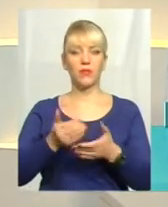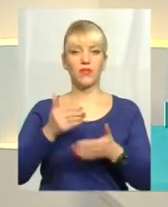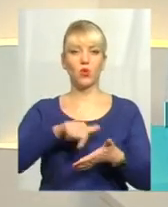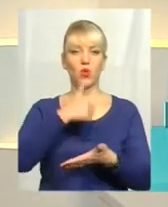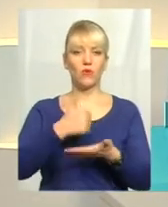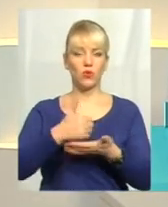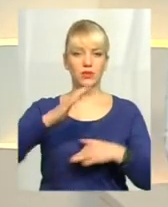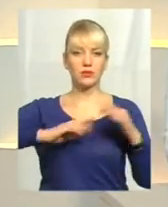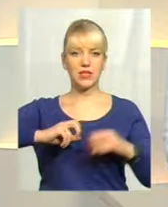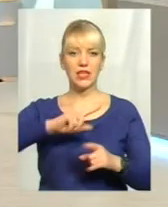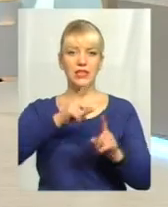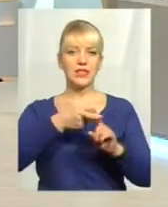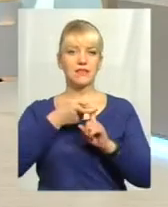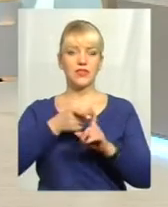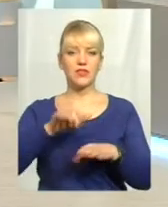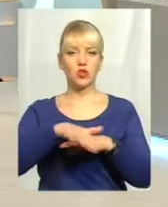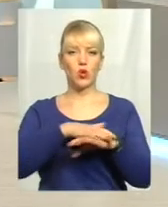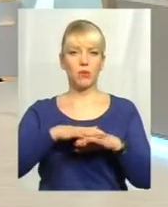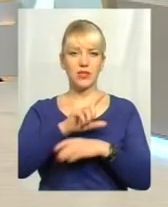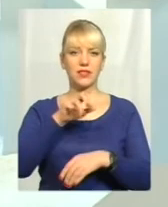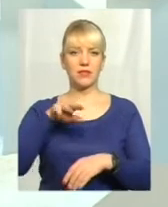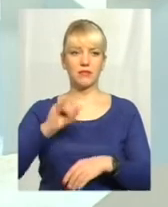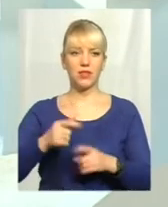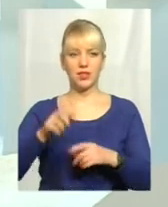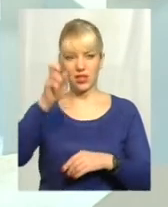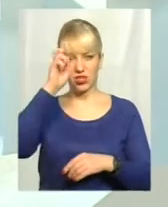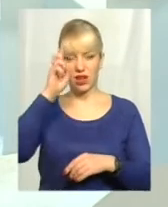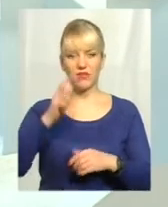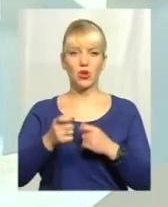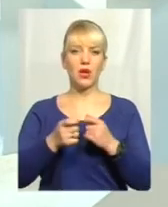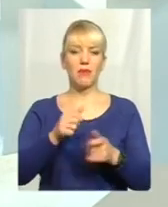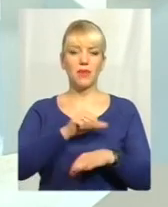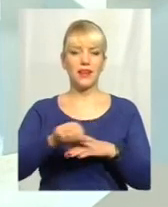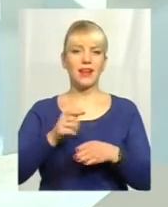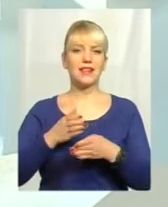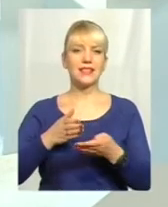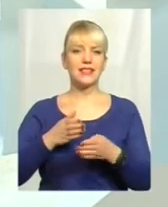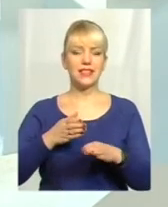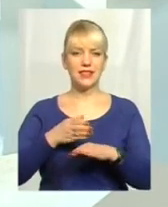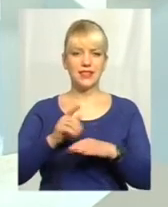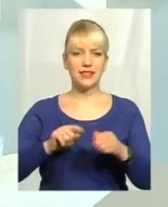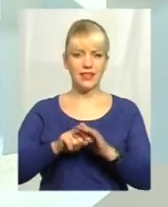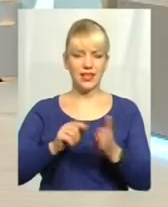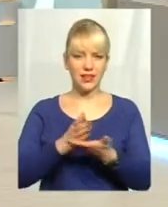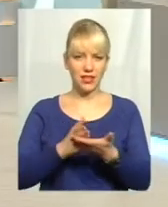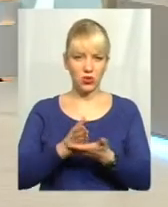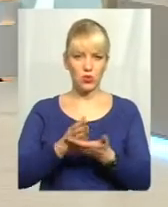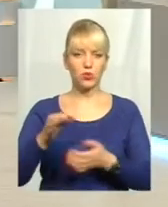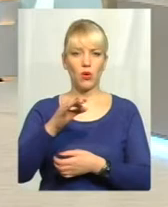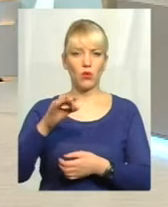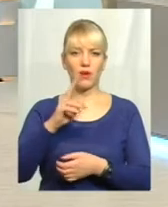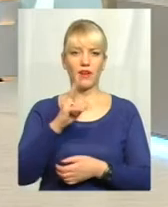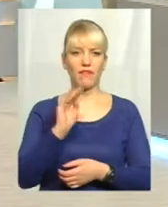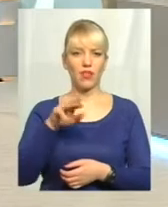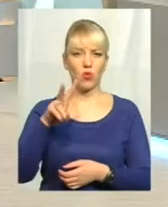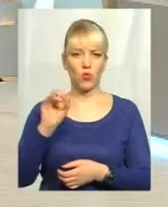спеціаліста зі зв'язків з громадськістю та ЗМІ управління Державної міграційної служби України у Хмельницькій області. Лілія Квітковська